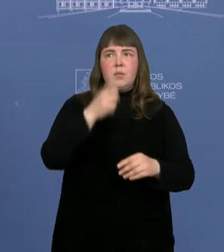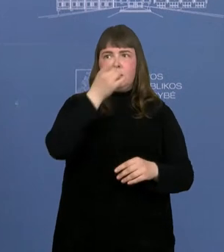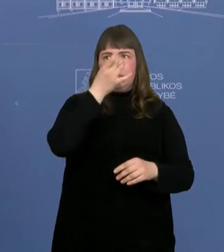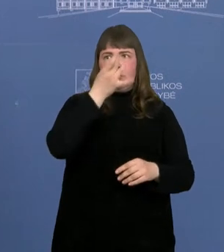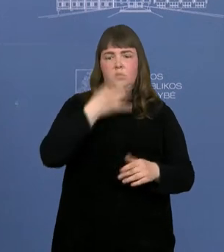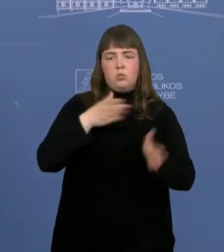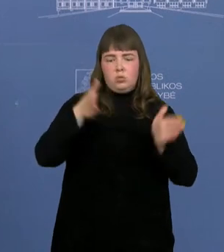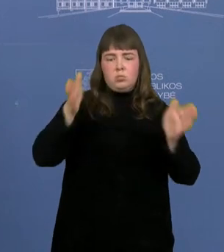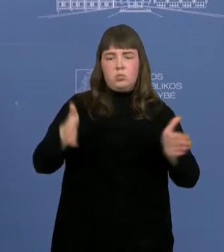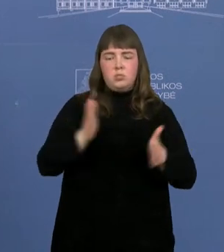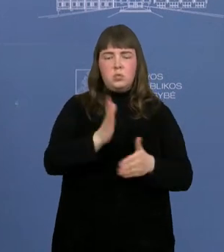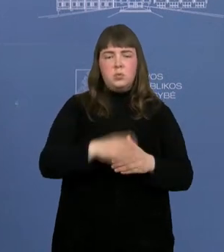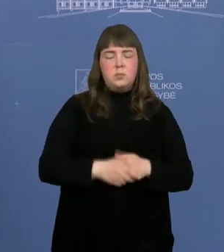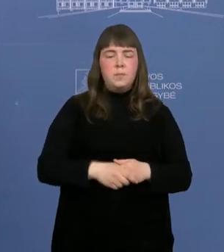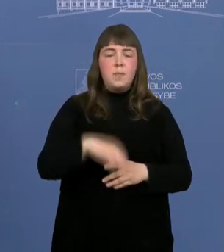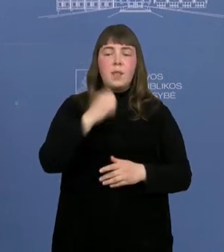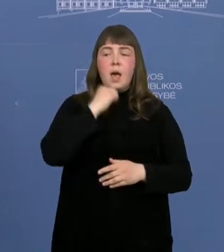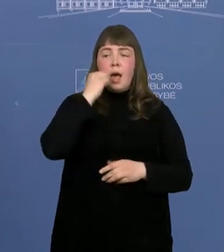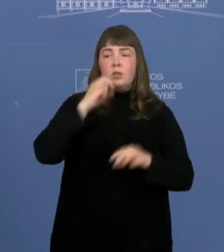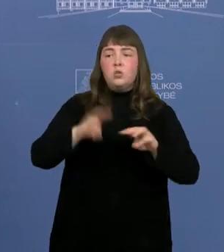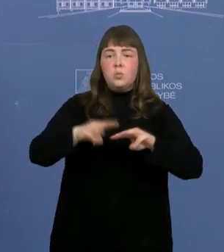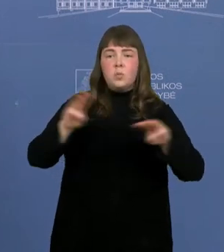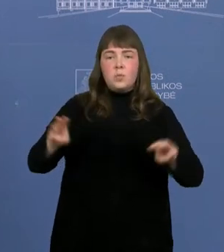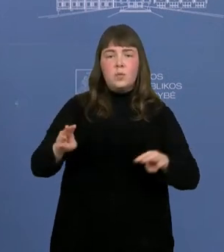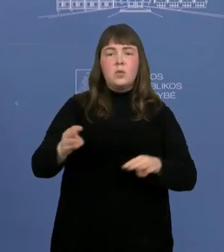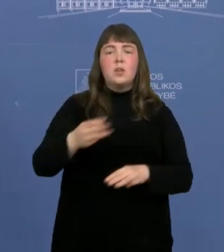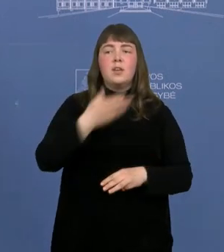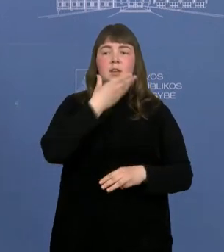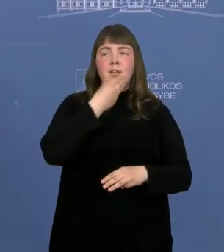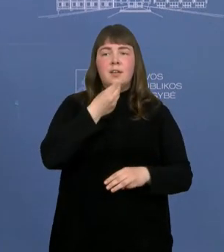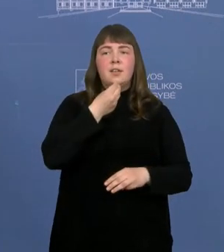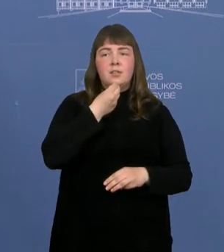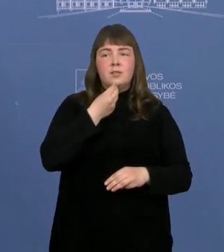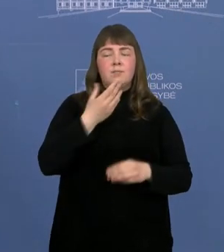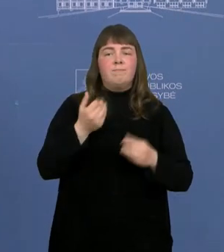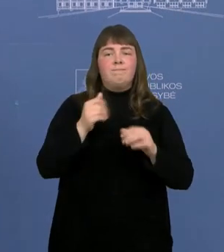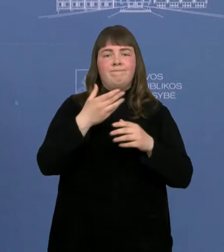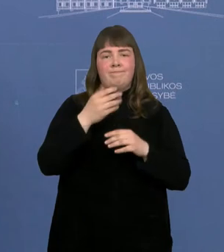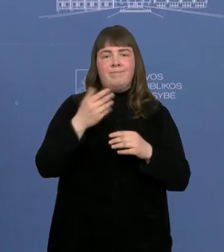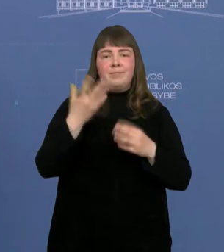Gerai, ačiū. Dėkojame, ministru, linkime gražios danos. Ačiū, žiūrėjusiams.